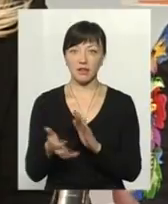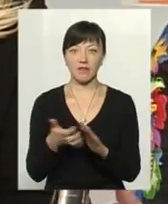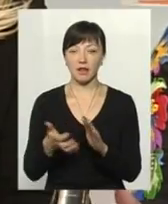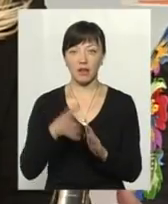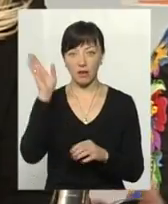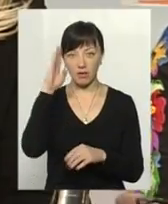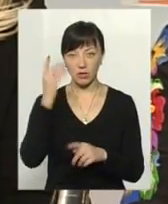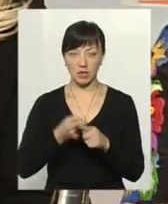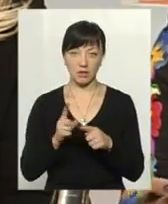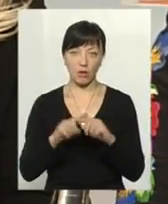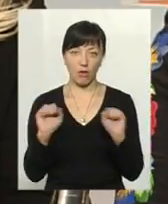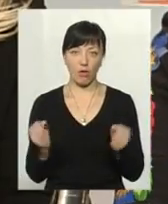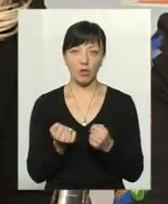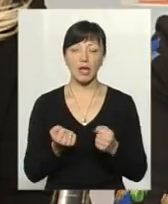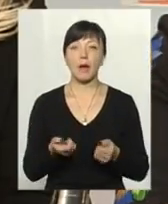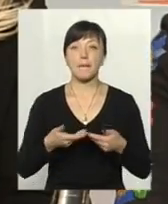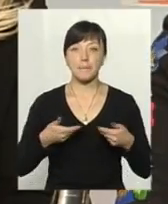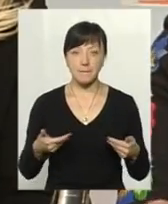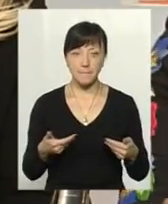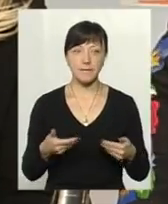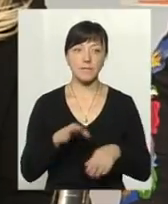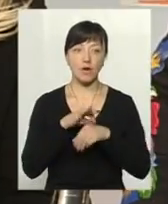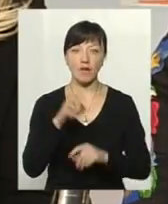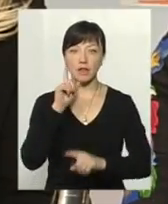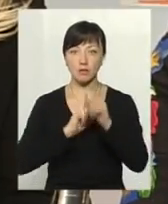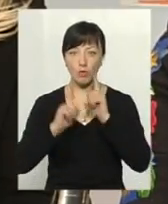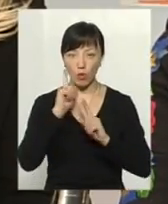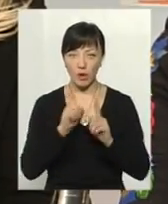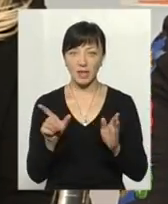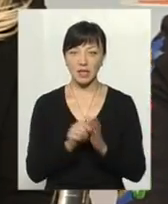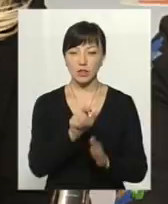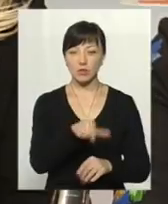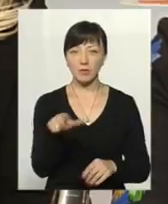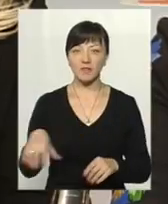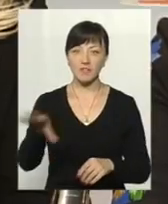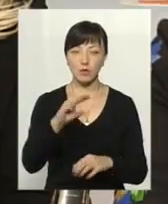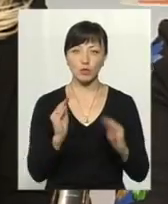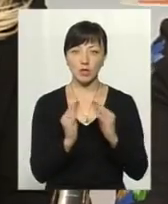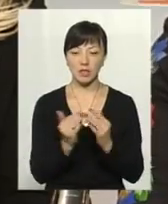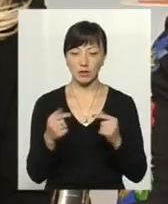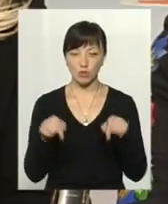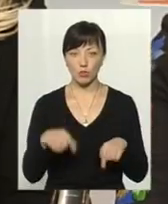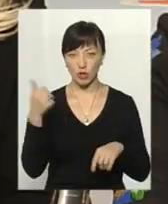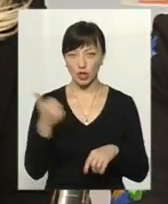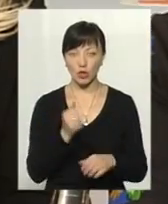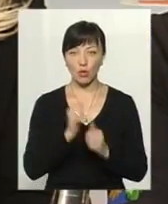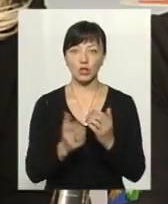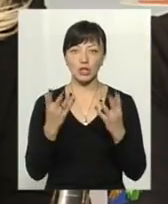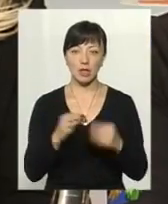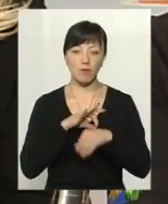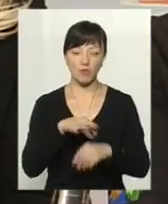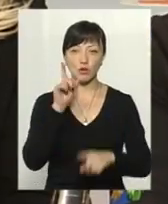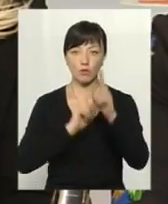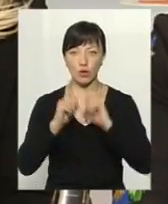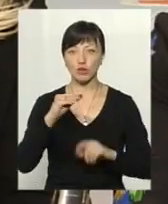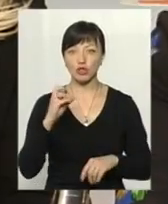хватає теплоносія, і він холодний. Тому ми провели збори з мешканцями всіх будинків буквально на цьому тижні. Кожний день проводилися